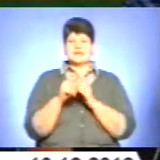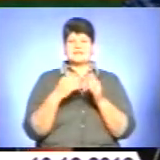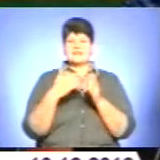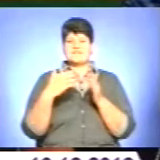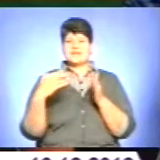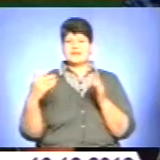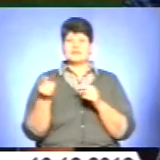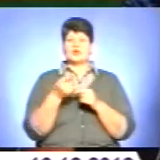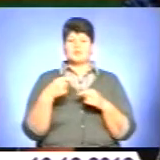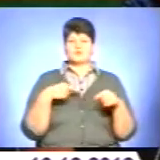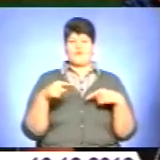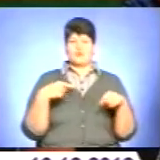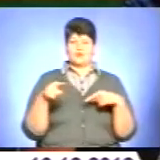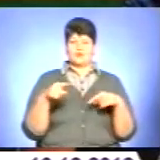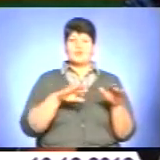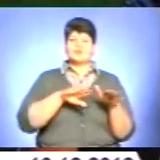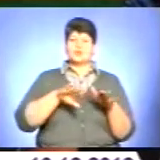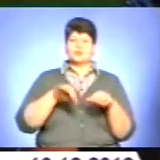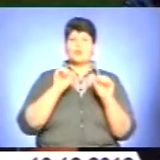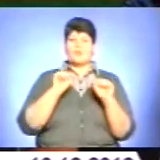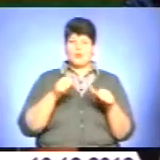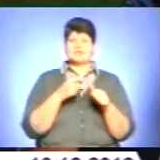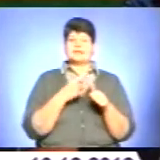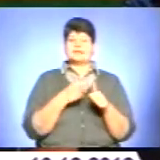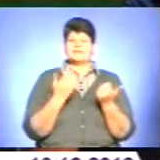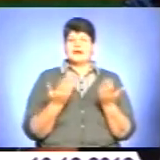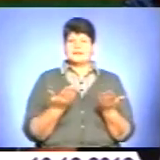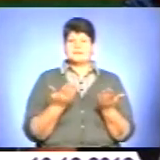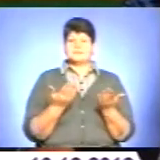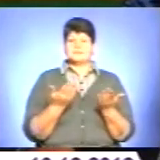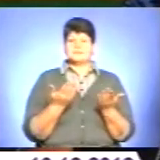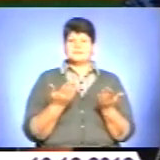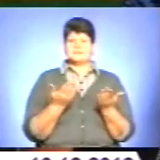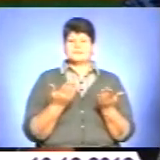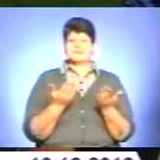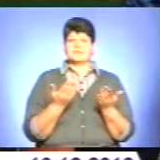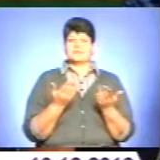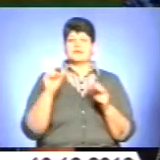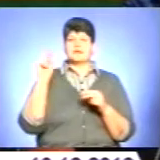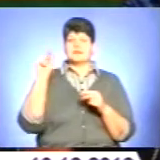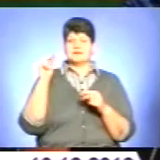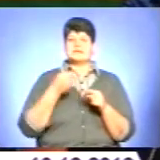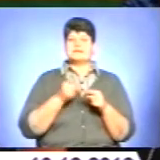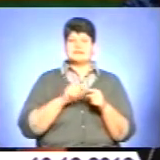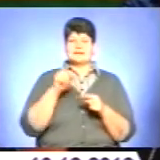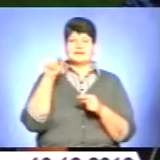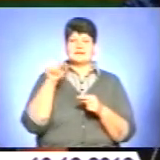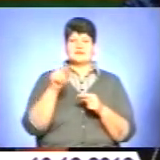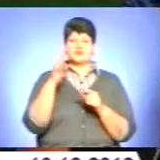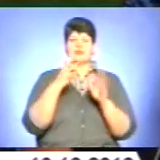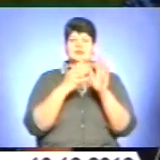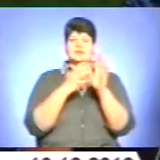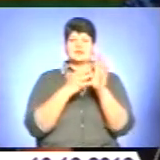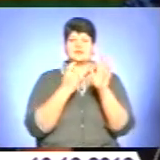футболу. Згодом можна назвати таку повну дату, це 1921 рік,